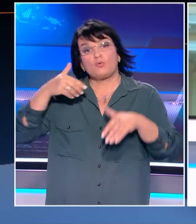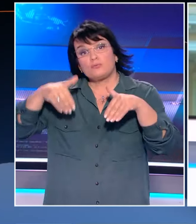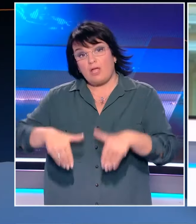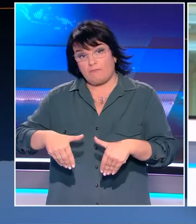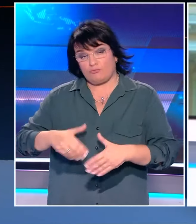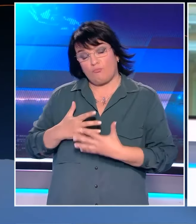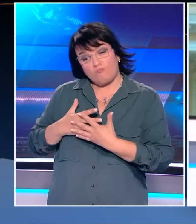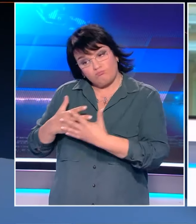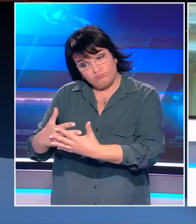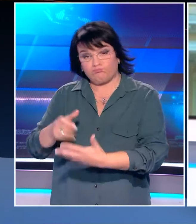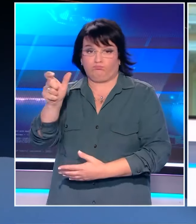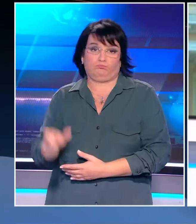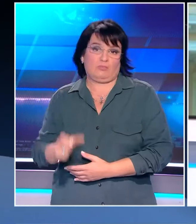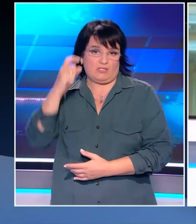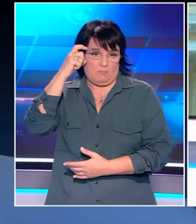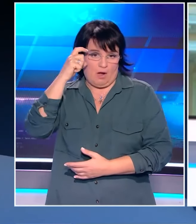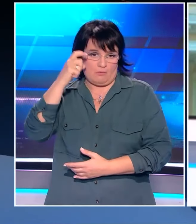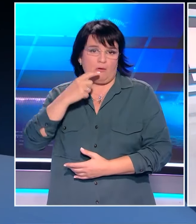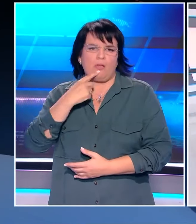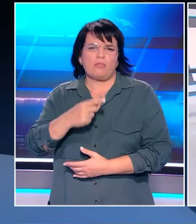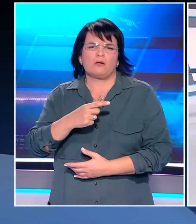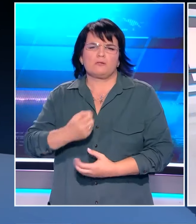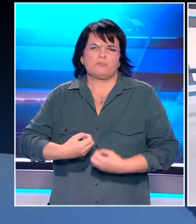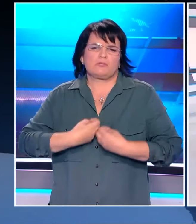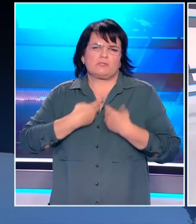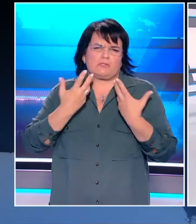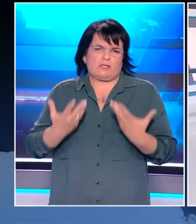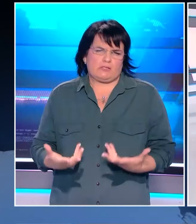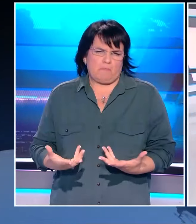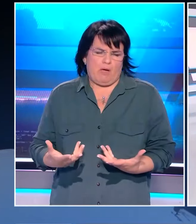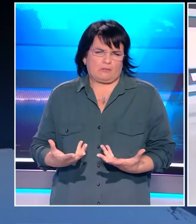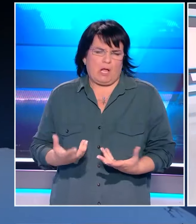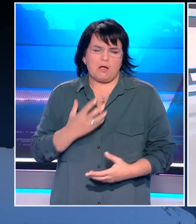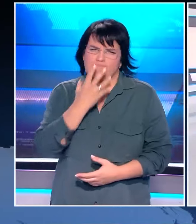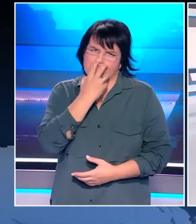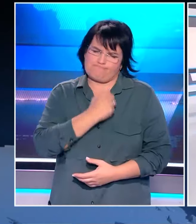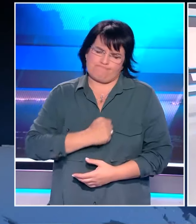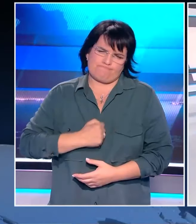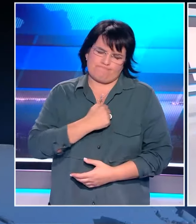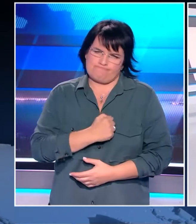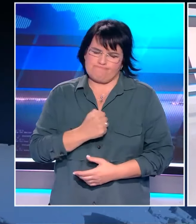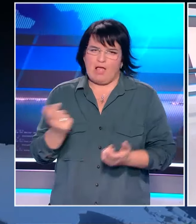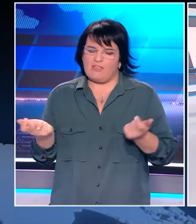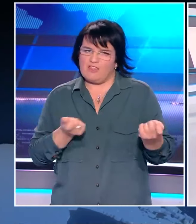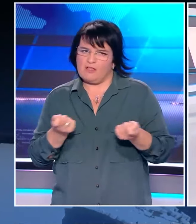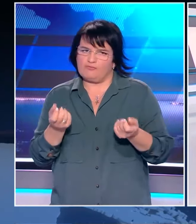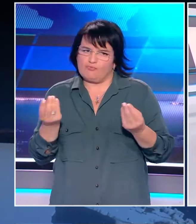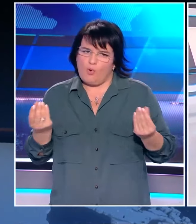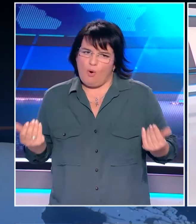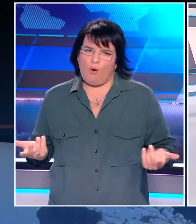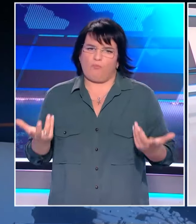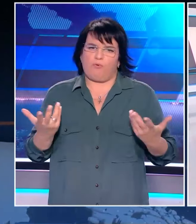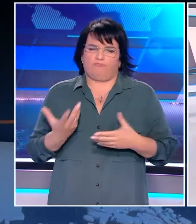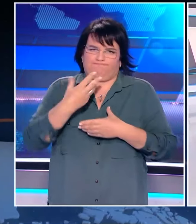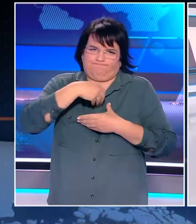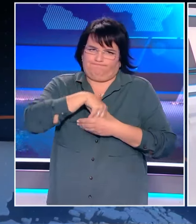Εγώ αγαπώ. Και δεν αλλάζω τα σηματά μου από τα γεγονότα. Εκραθήκατε. Είναι πολύ δύσκολη για μένα η διαχείριση. Διότι ο Αντώνης Αμαράς